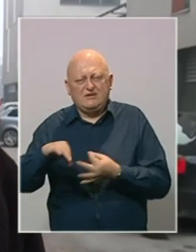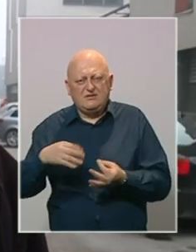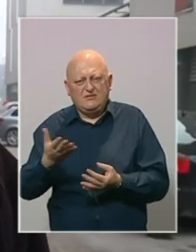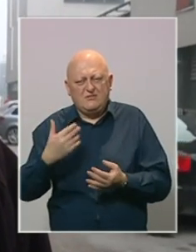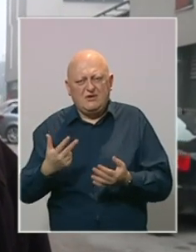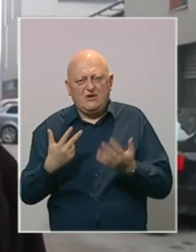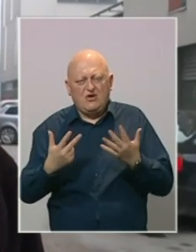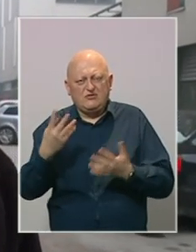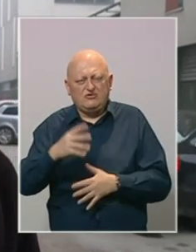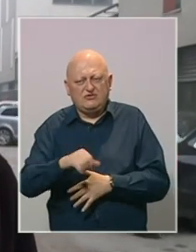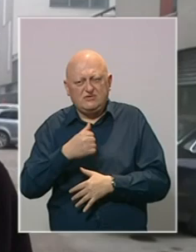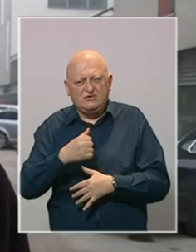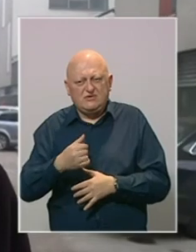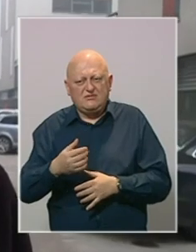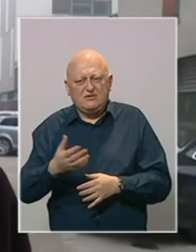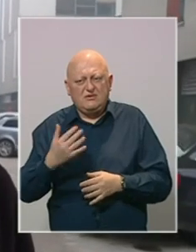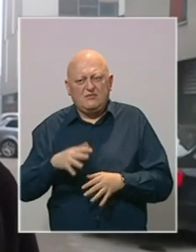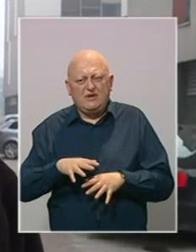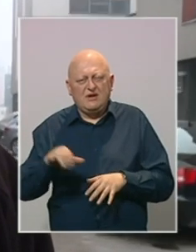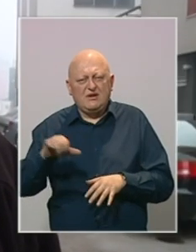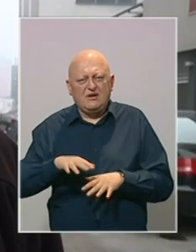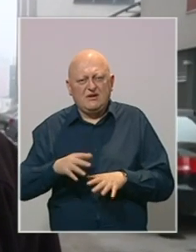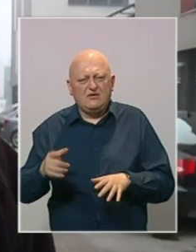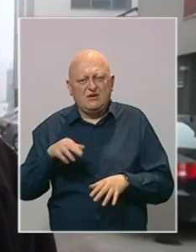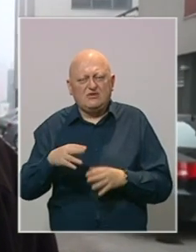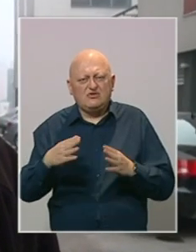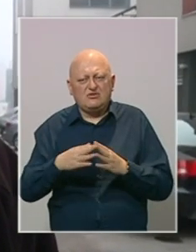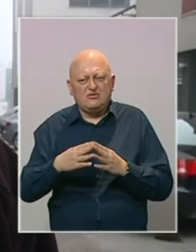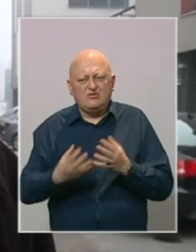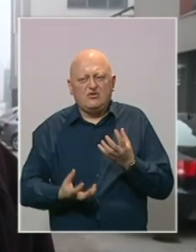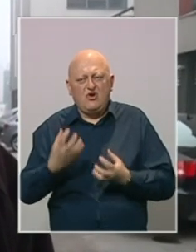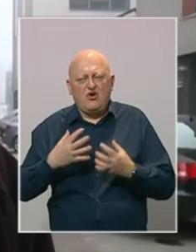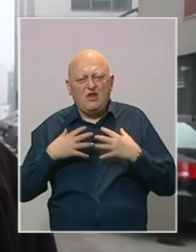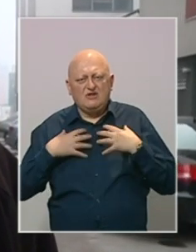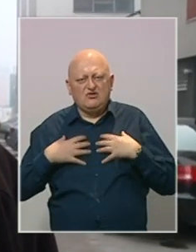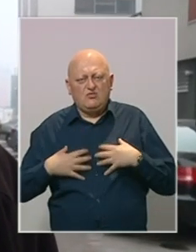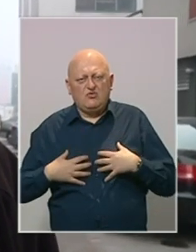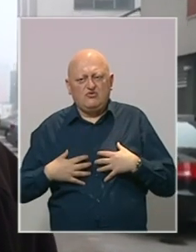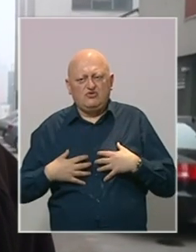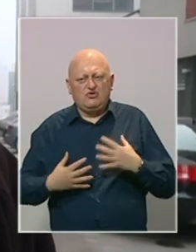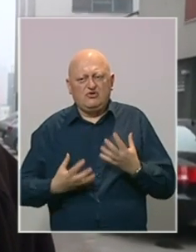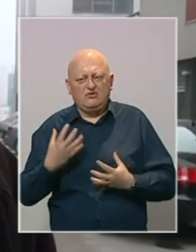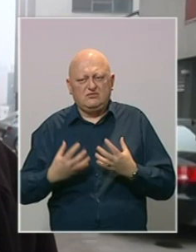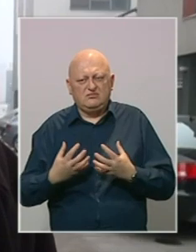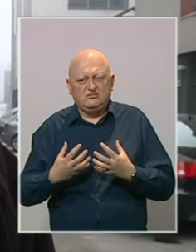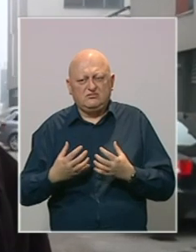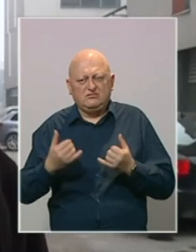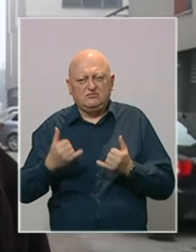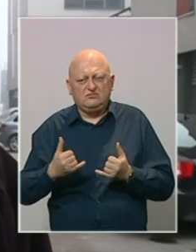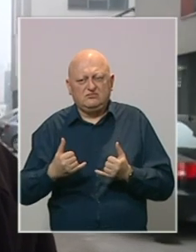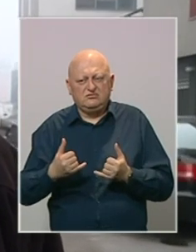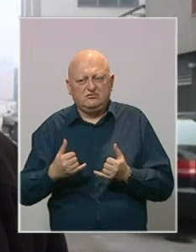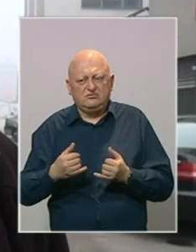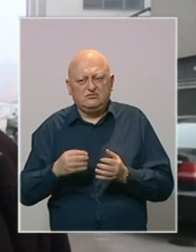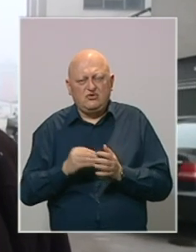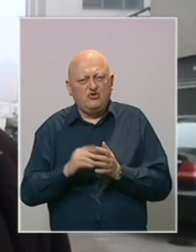prije 84. prije gasifikacije Sarajeva, kad se dođe kući, gorela su pluča. U plučima je gorela. A danas to